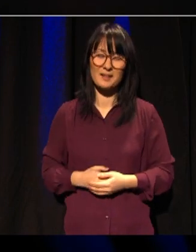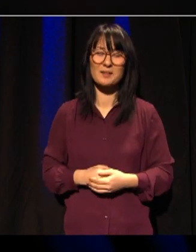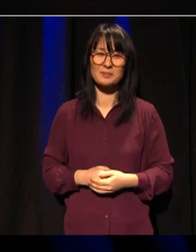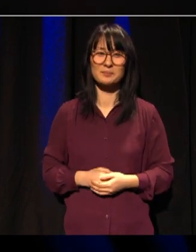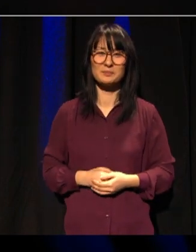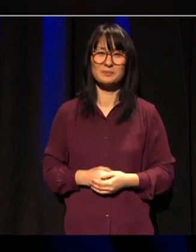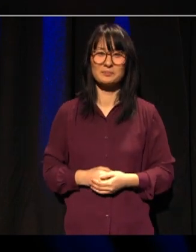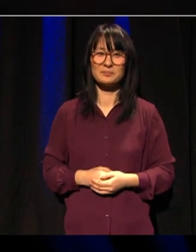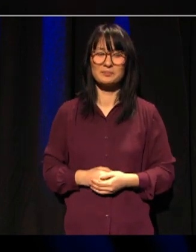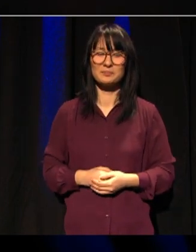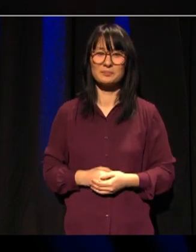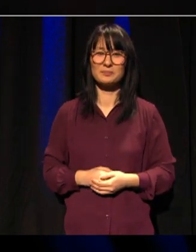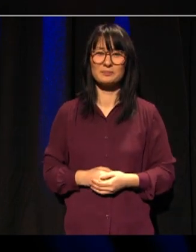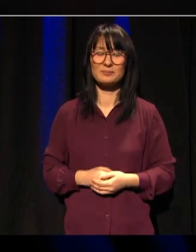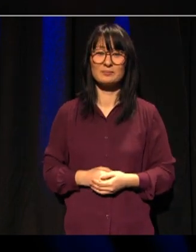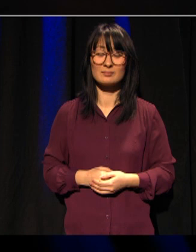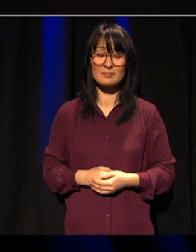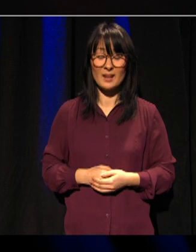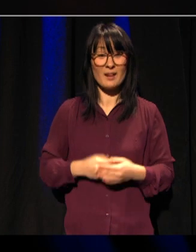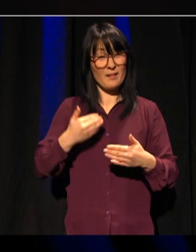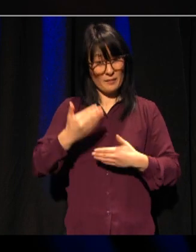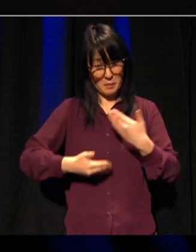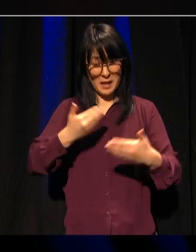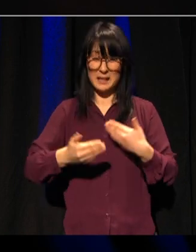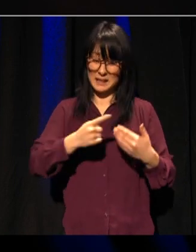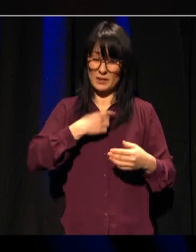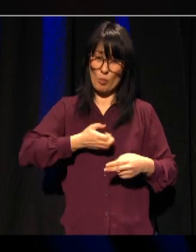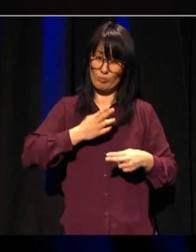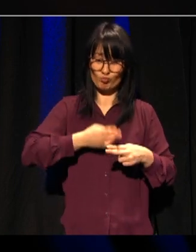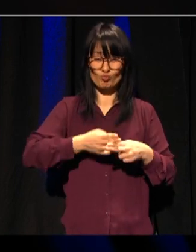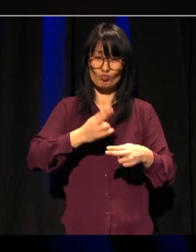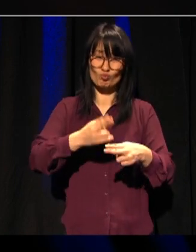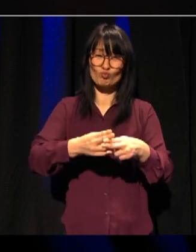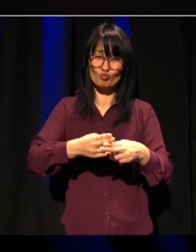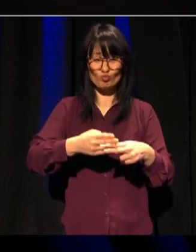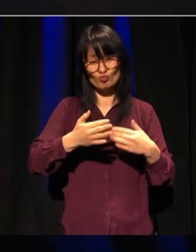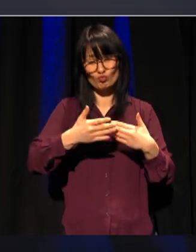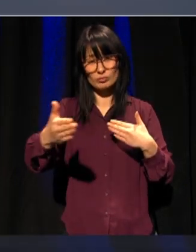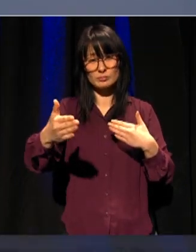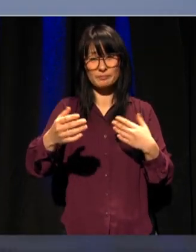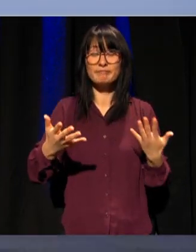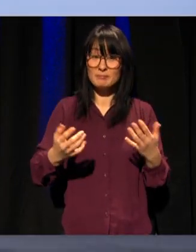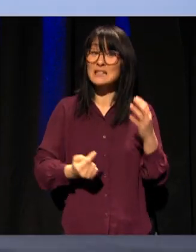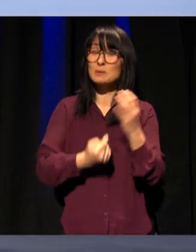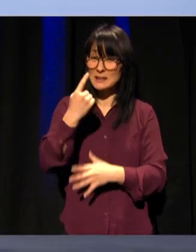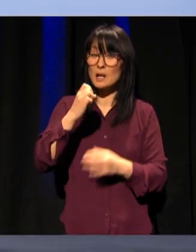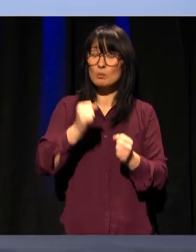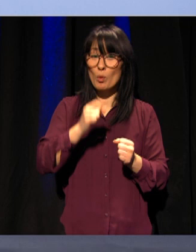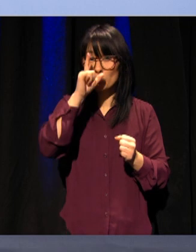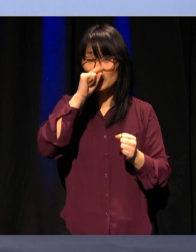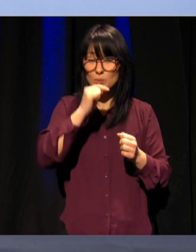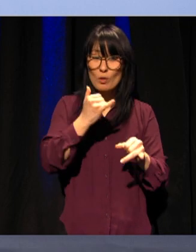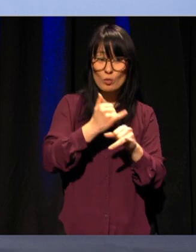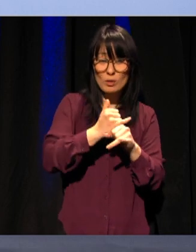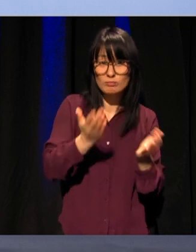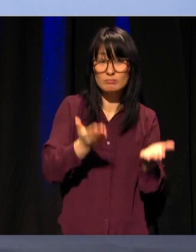Så må vi klare en etappe til. Ikke minst må vi ivaretage psykosociale miljøer i en